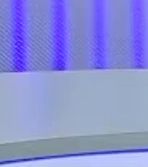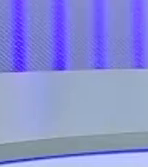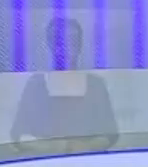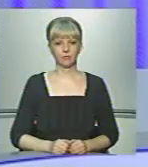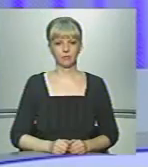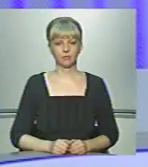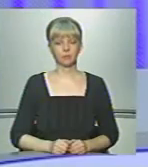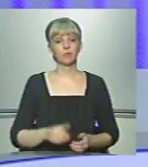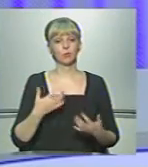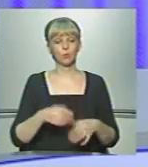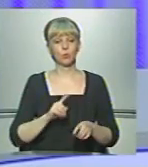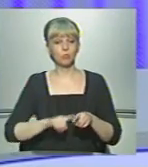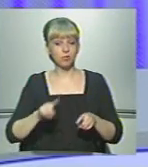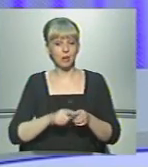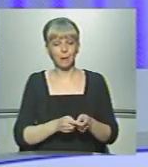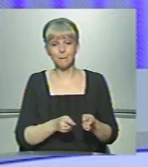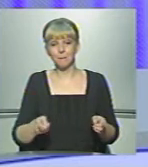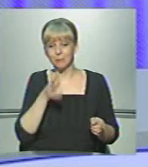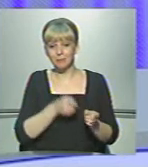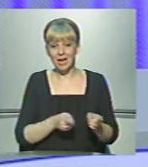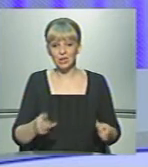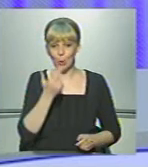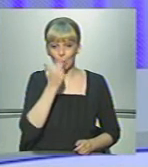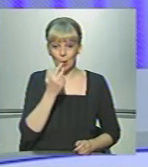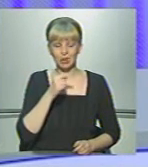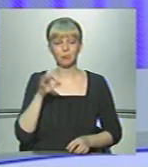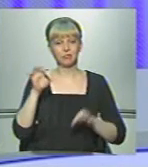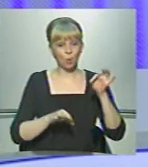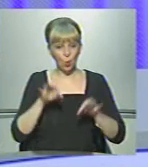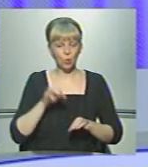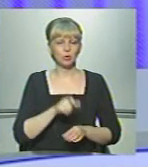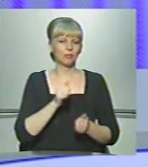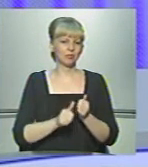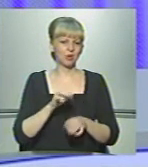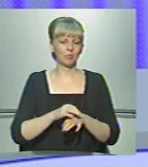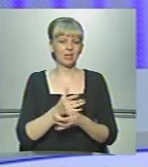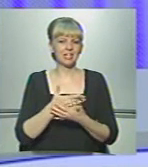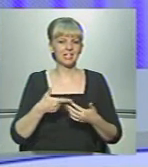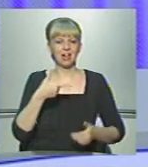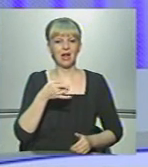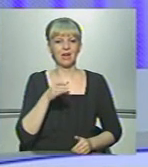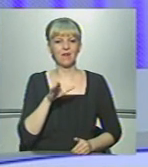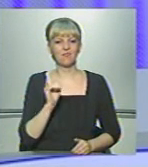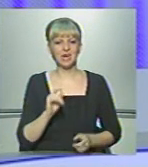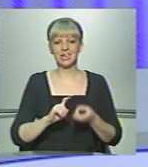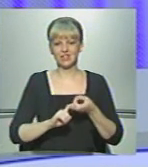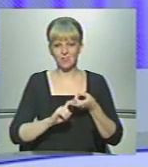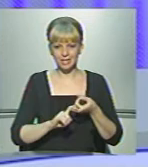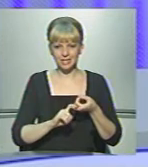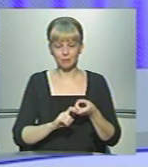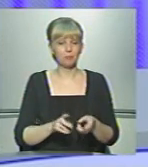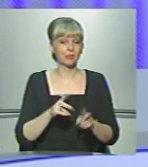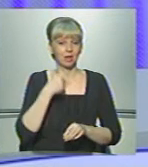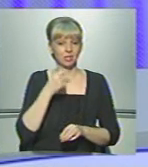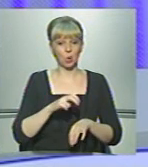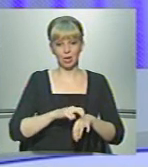І ось вже на носі період грипу. Саме восени люди частенько хворіють на різні гострі респираторні вірусні інфекції. І,